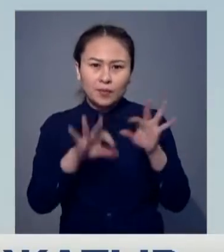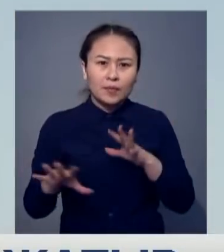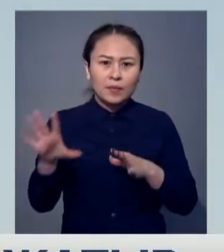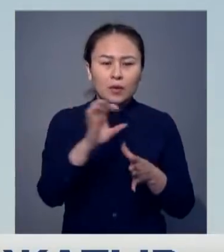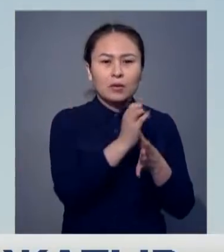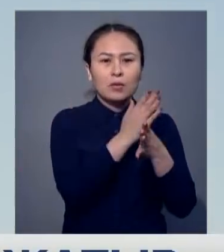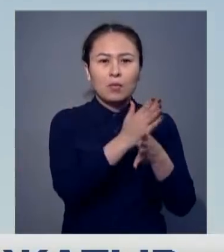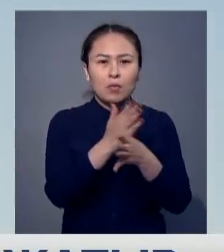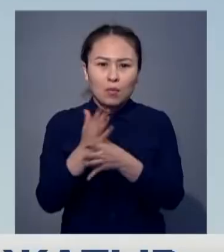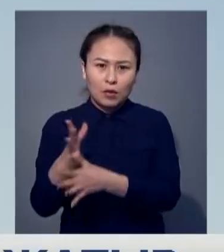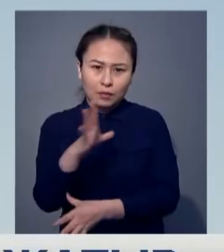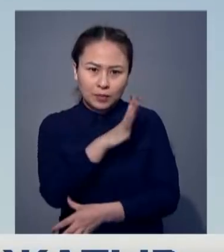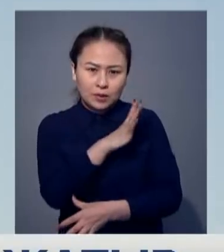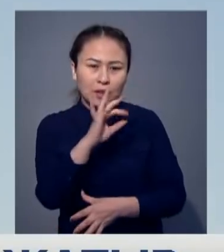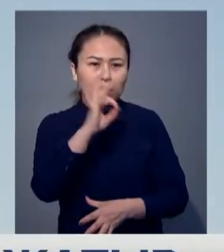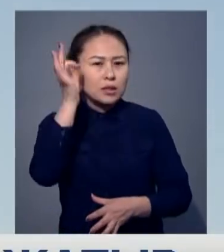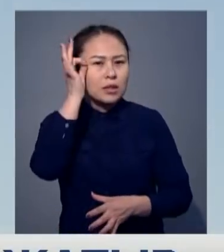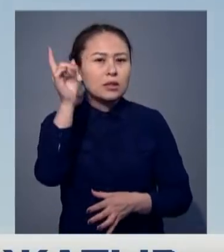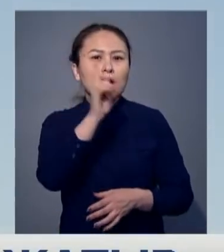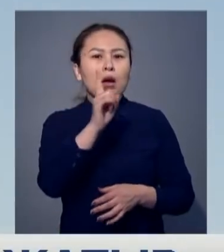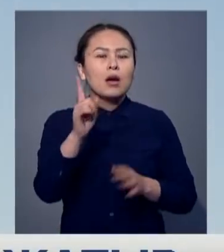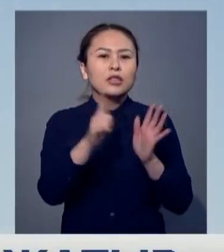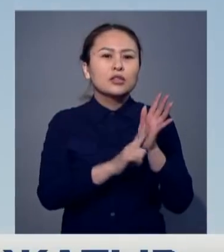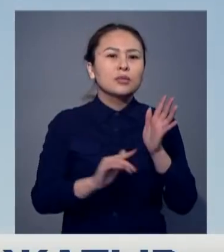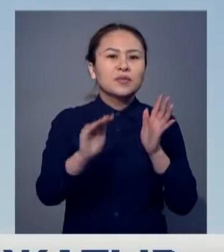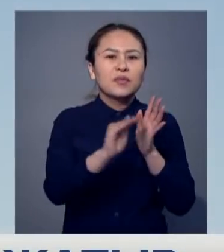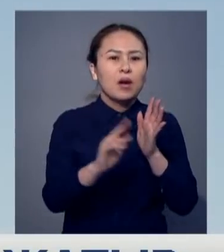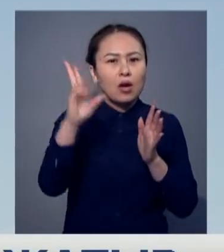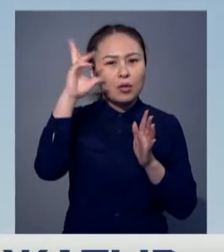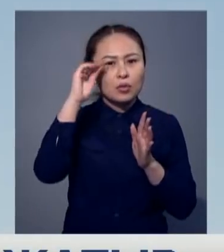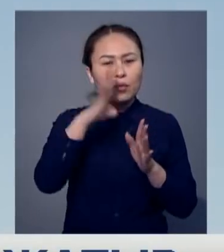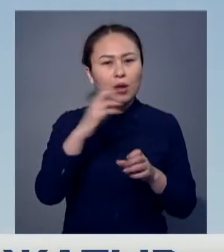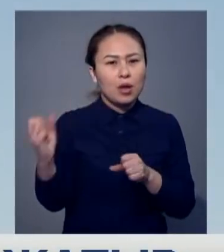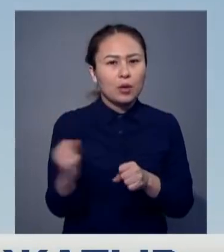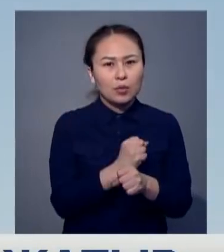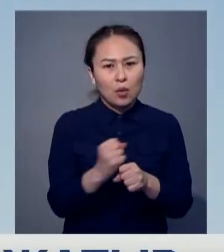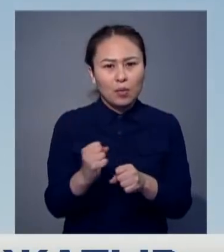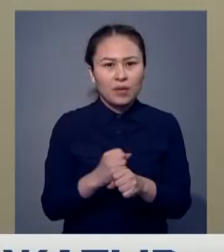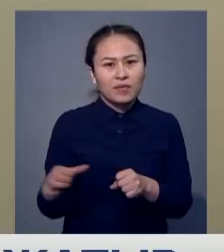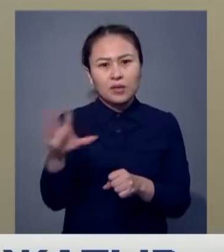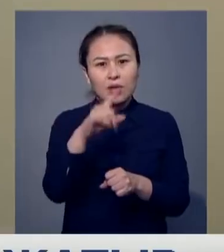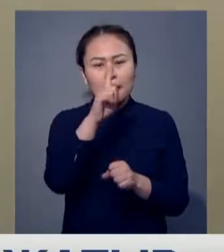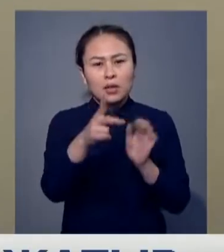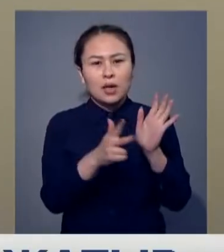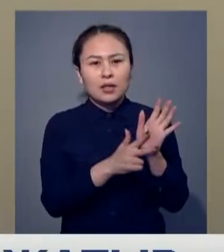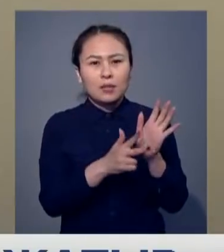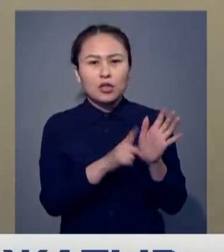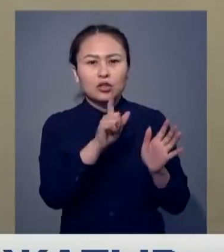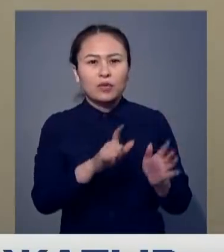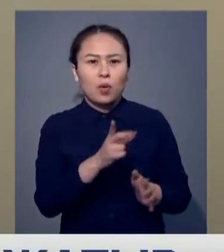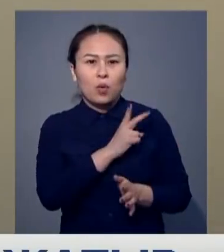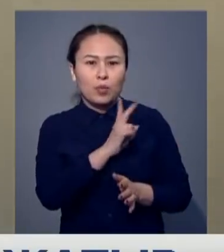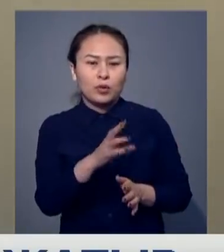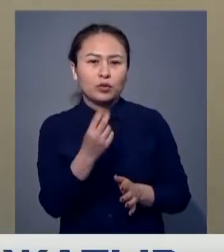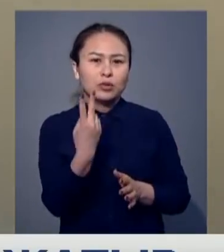тиісі көмек дергезінде көрсетілді. Естерізге салсақ, Ақпаның жетсігінгі жаппай төбілесте сегіз адам қаза